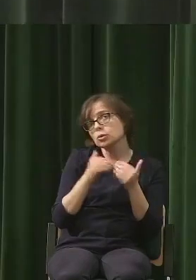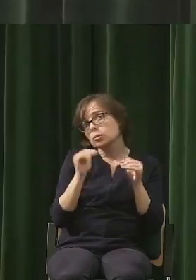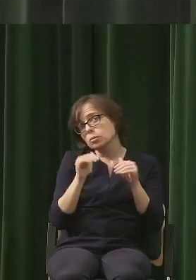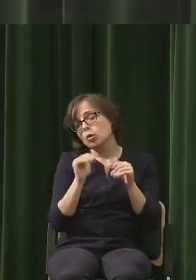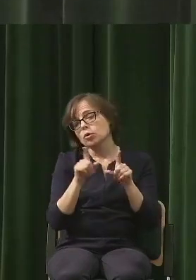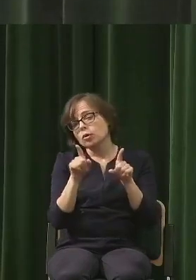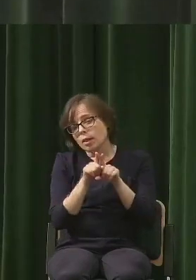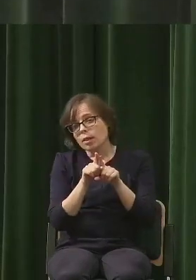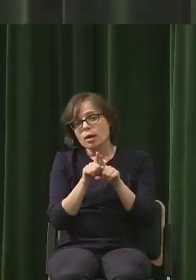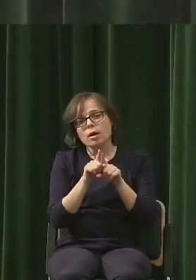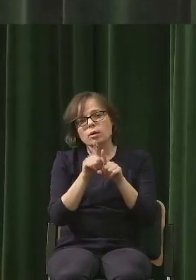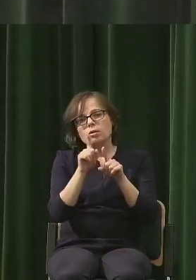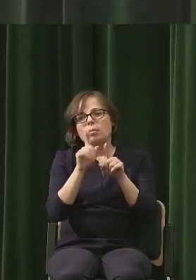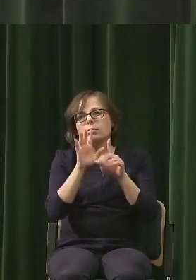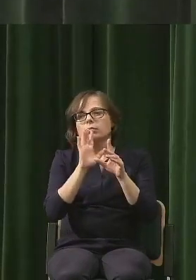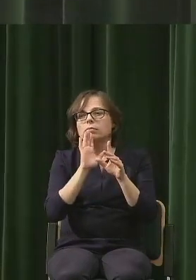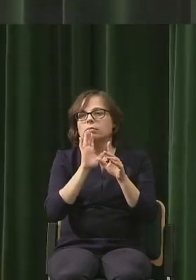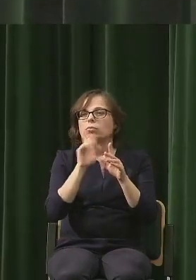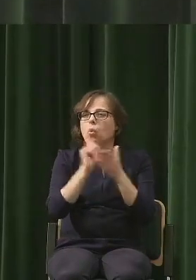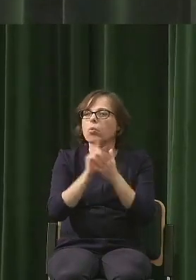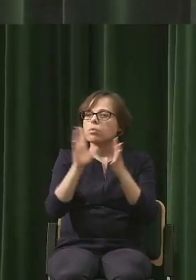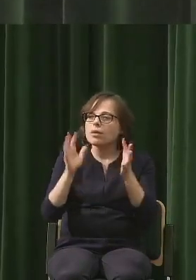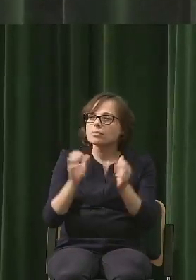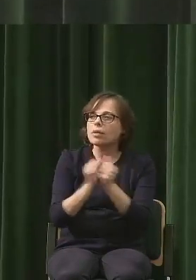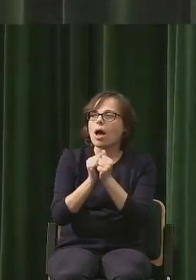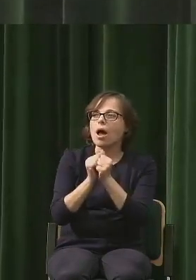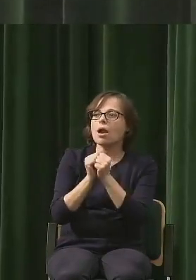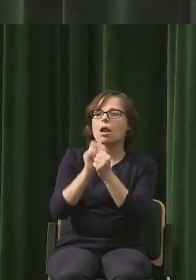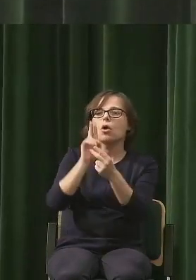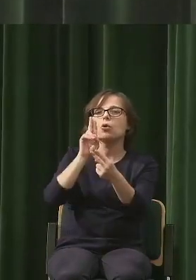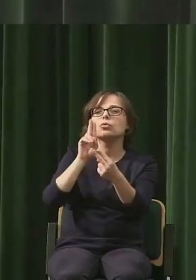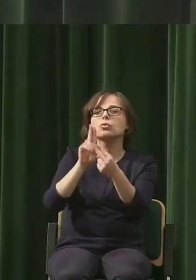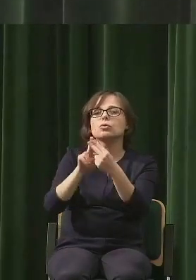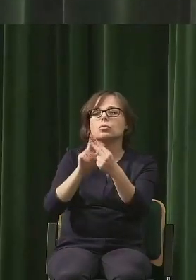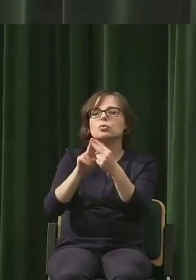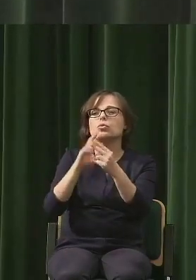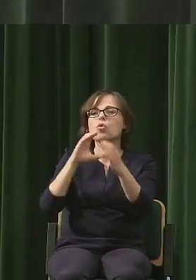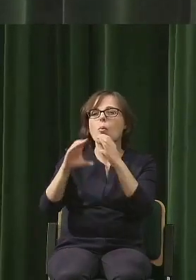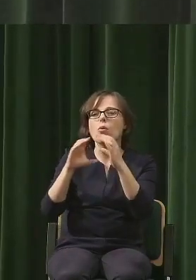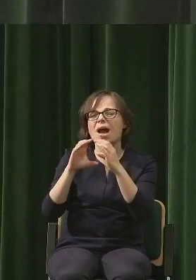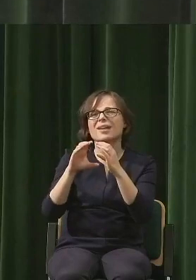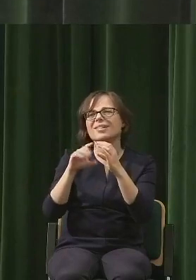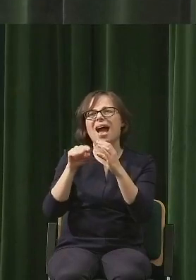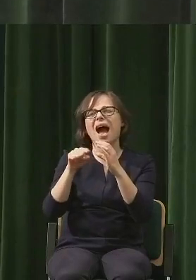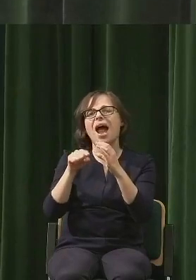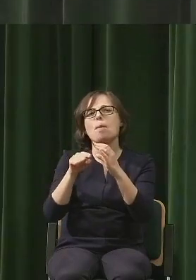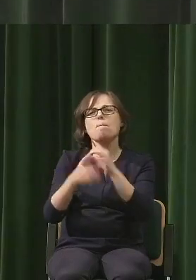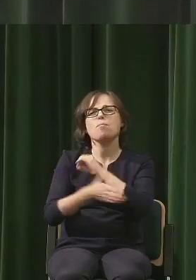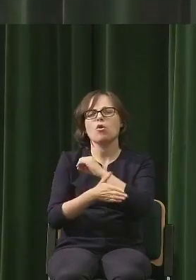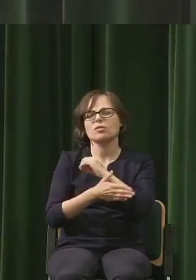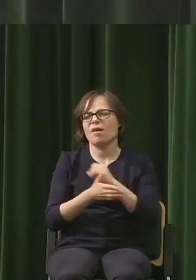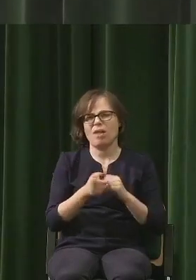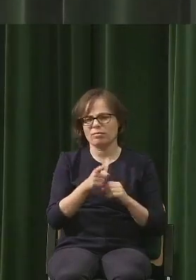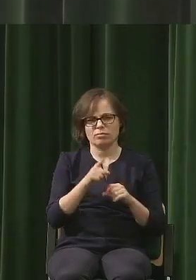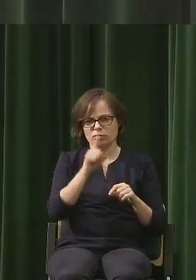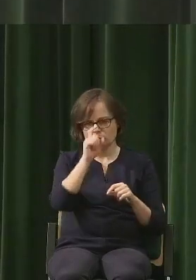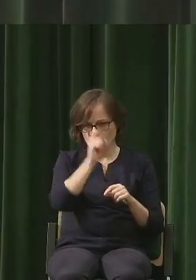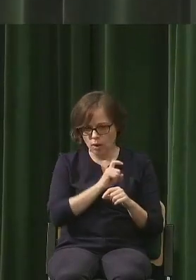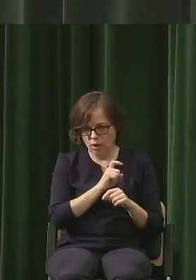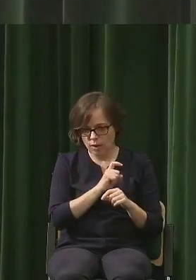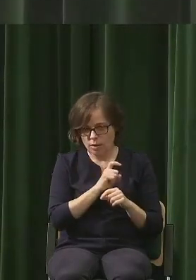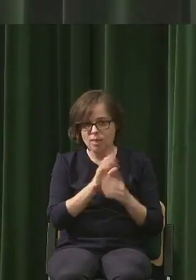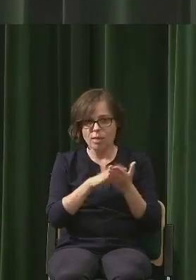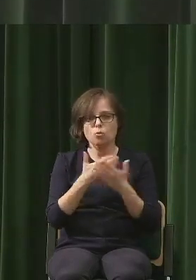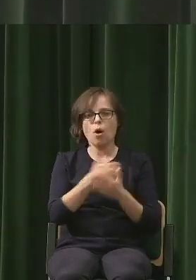fałszywe płaszczyzny porozumienia, włącznie, nie wiem, z polskimi neonazistami. Natomiast szukanie jest